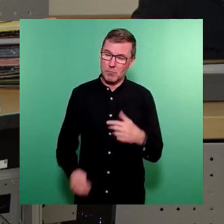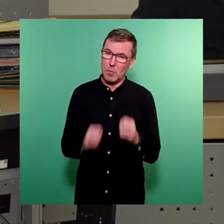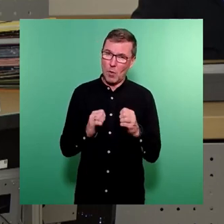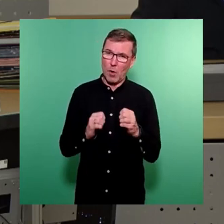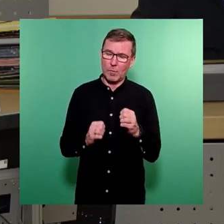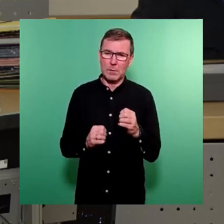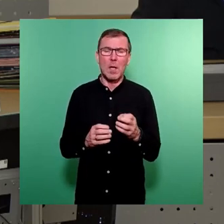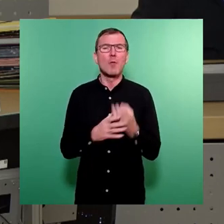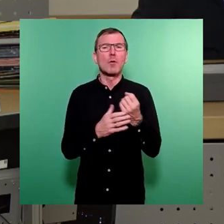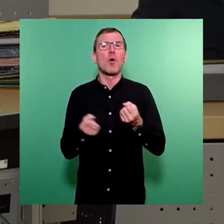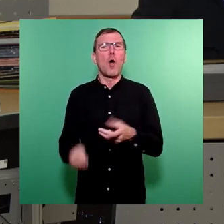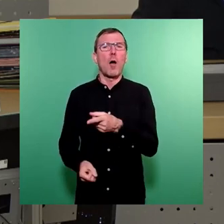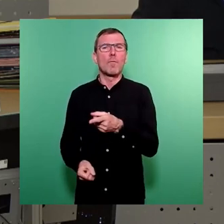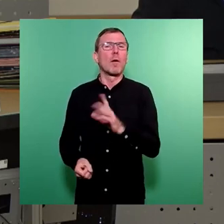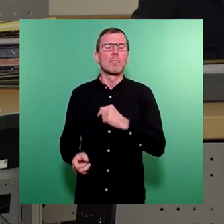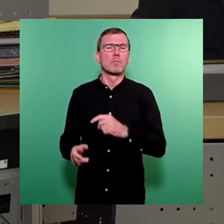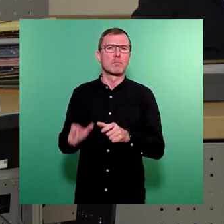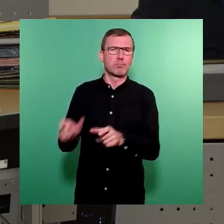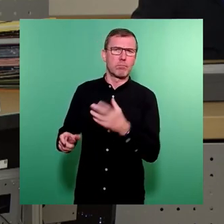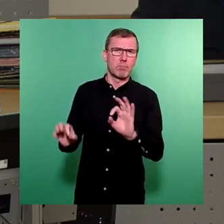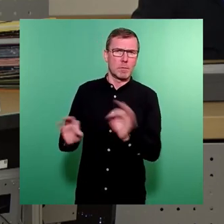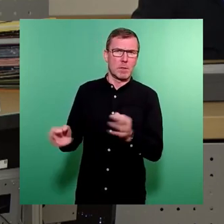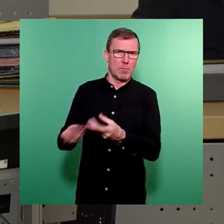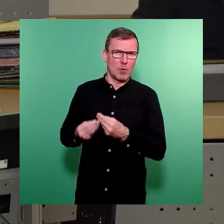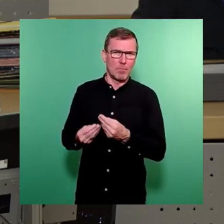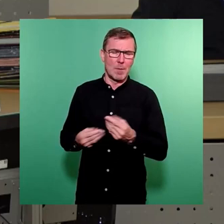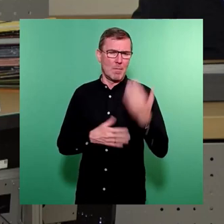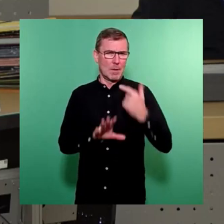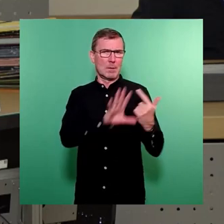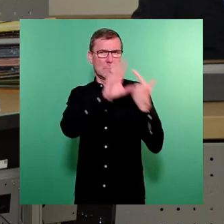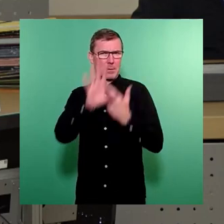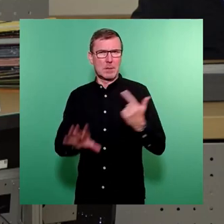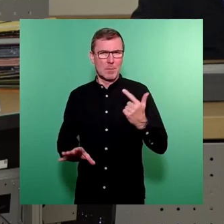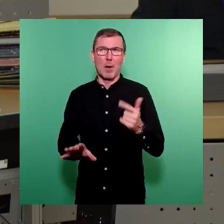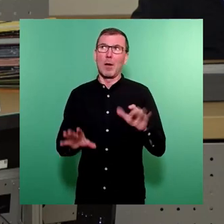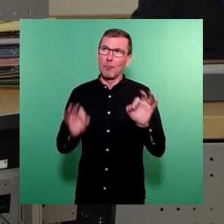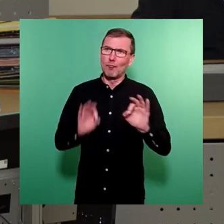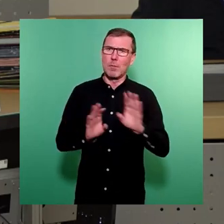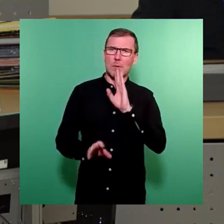kulturelle Opfer weitgehend erspart bleiben. Die vergangenen sieben Jahre waren schlimm genug.